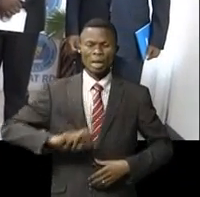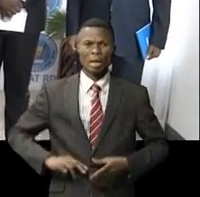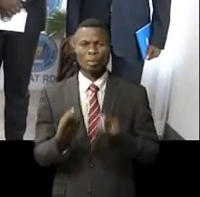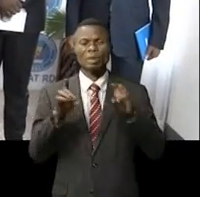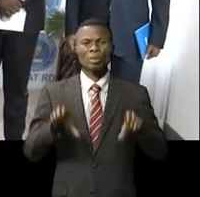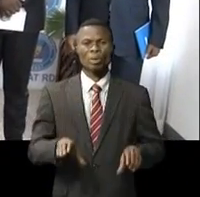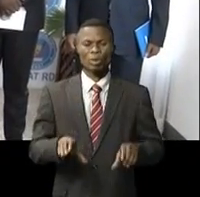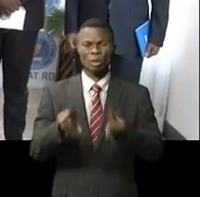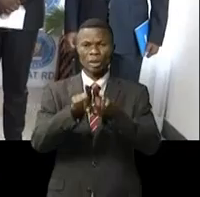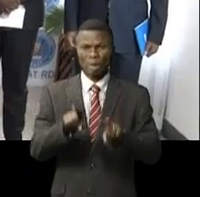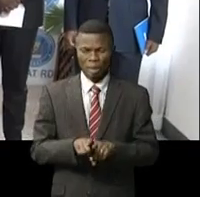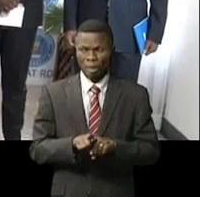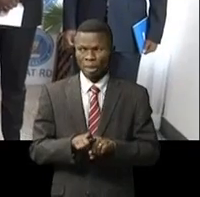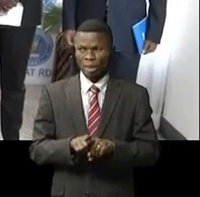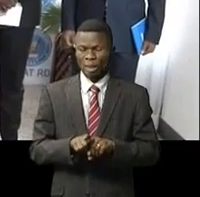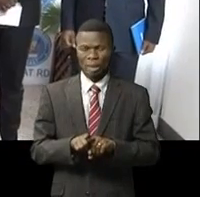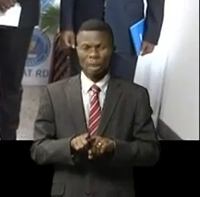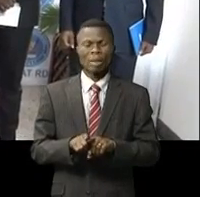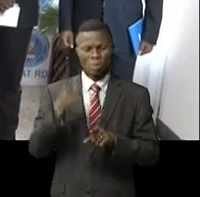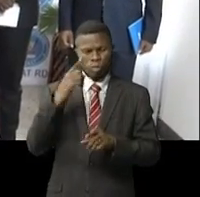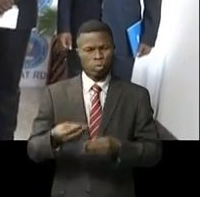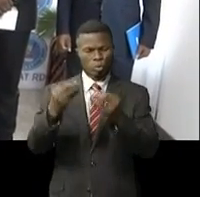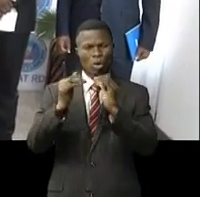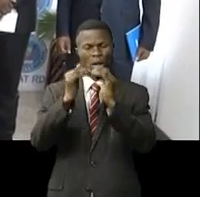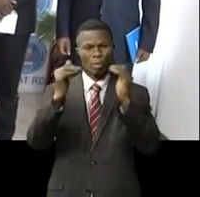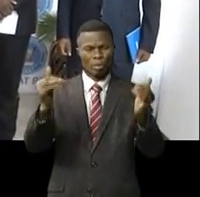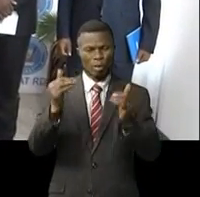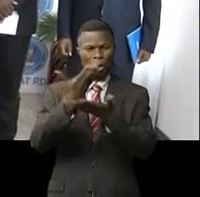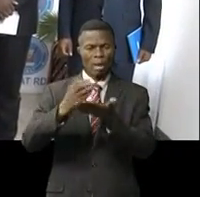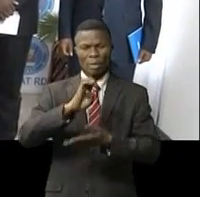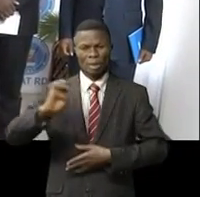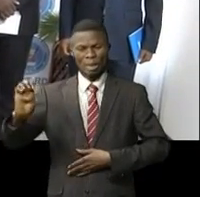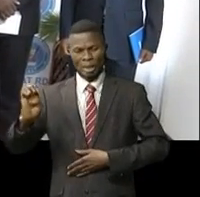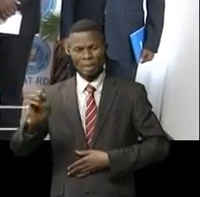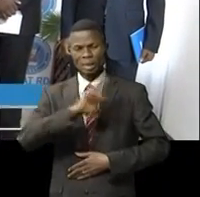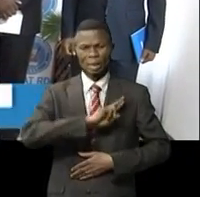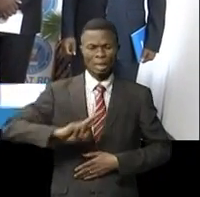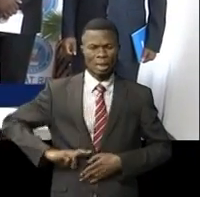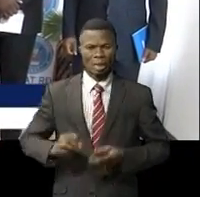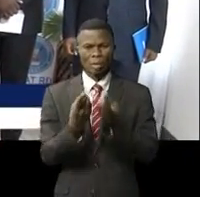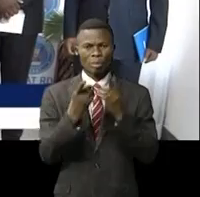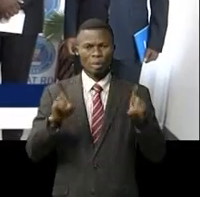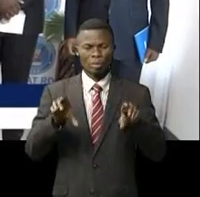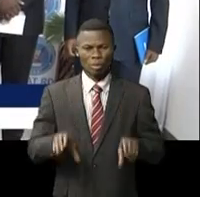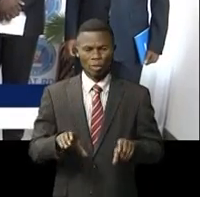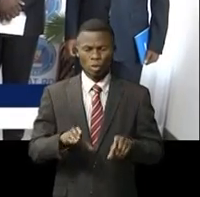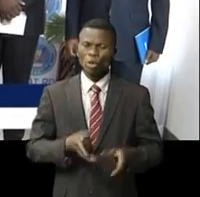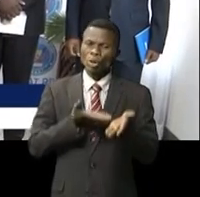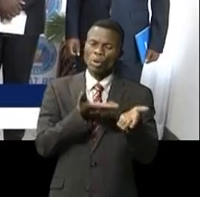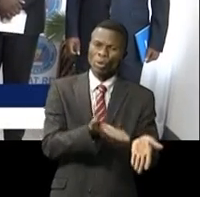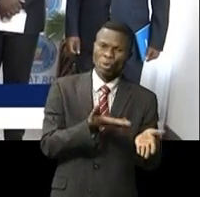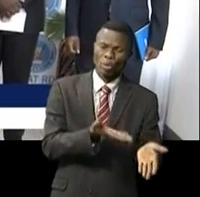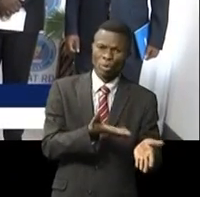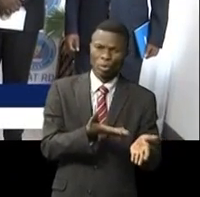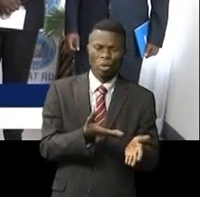qui sont d'une part l'appui au retour à la paix dans l'est de la République démocratique du Congo. L'accompagnement que